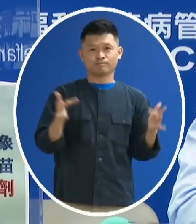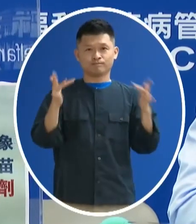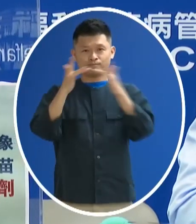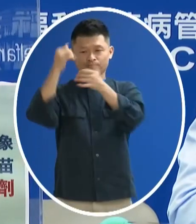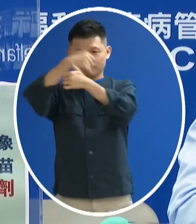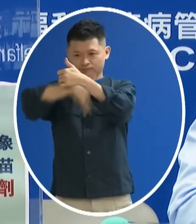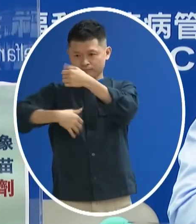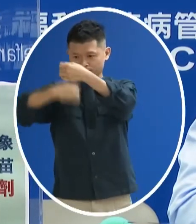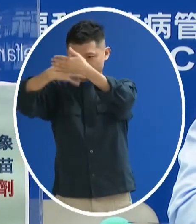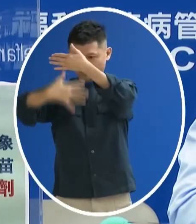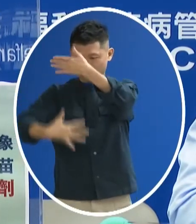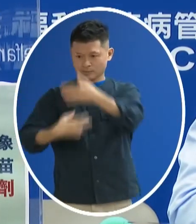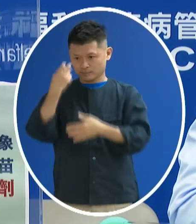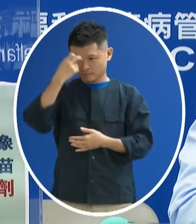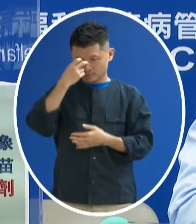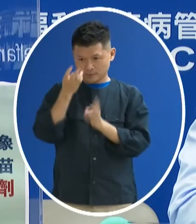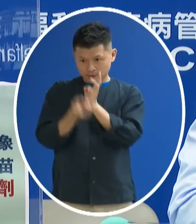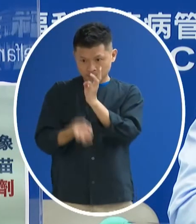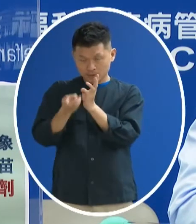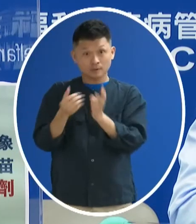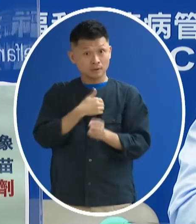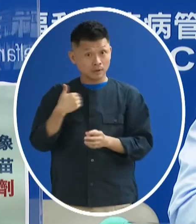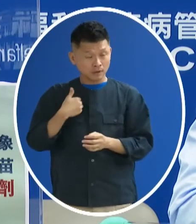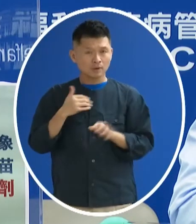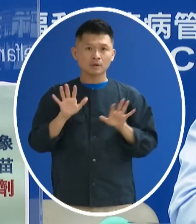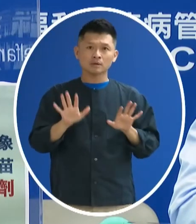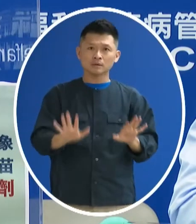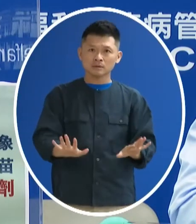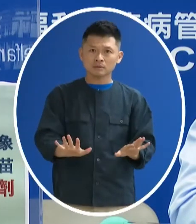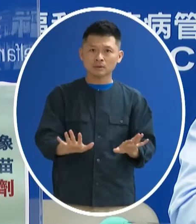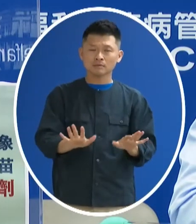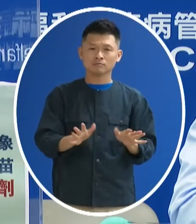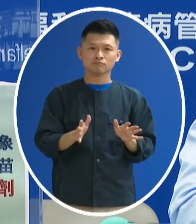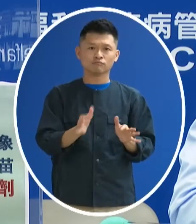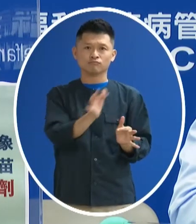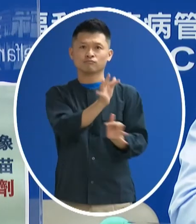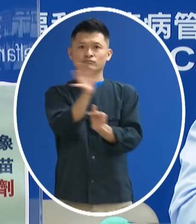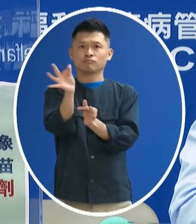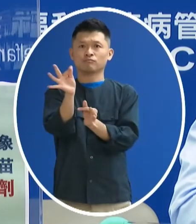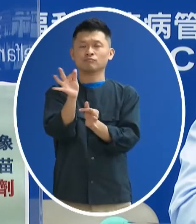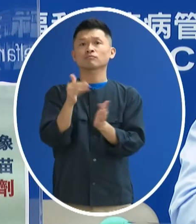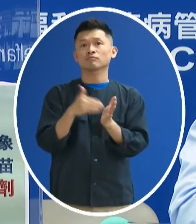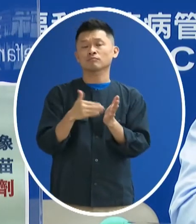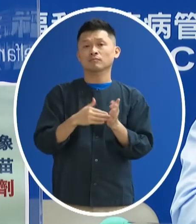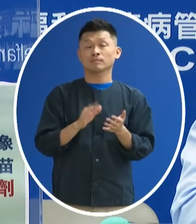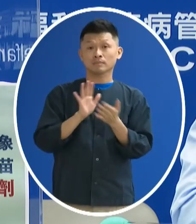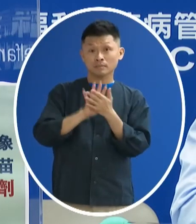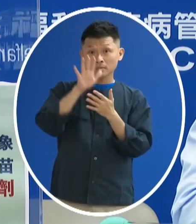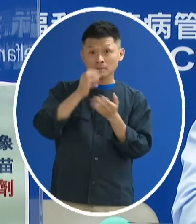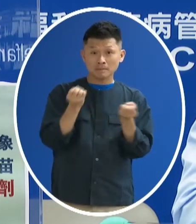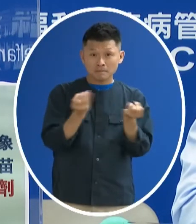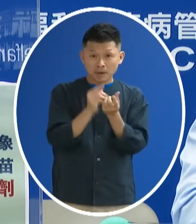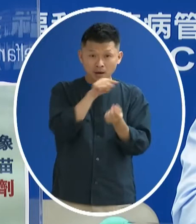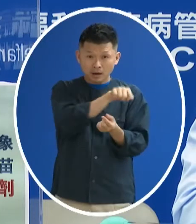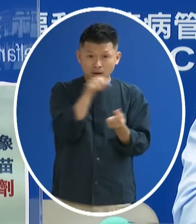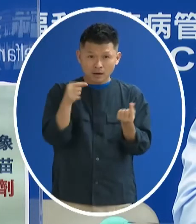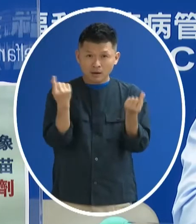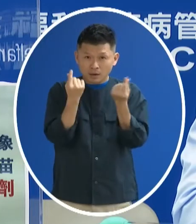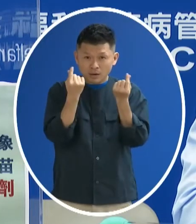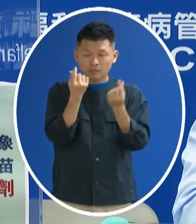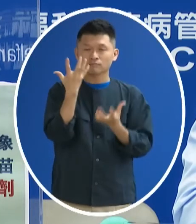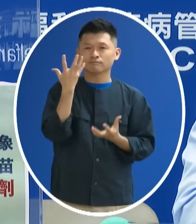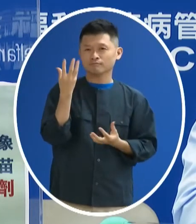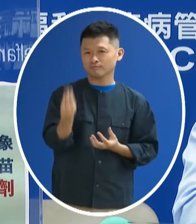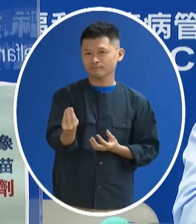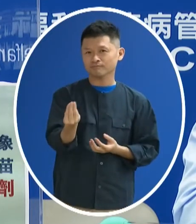如果能夠做得更精準現在大部分的都已經把這個事情做好了所以未來這樣的事件應該會越來越少